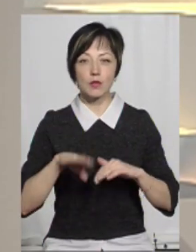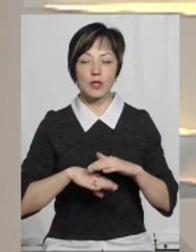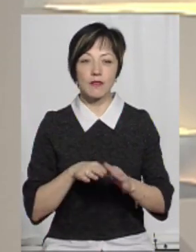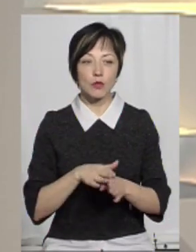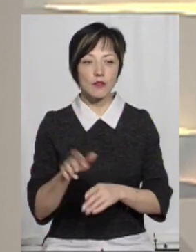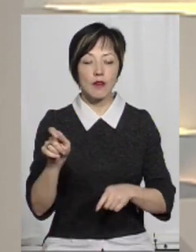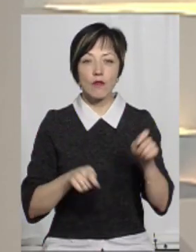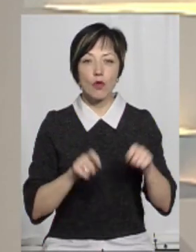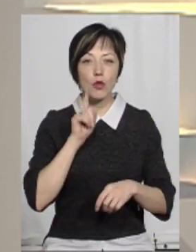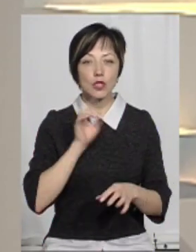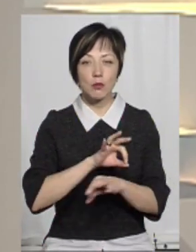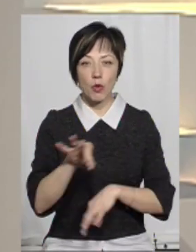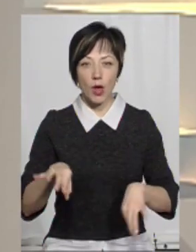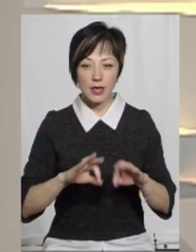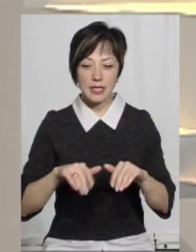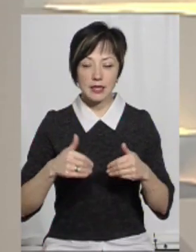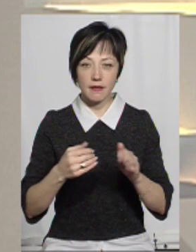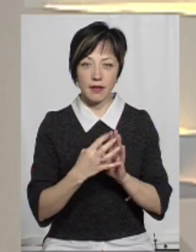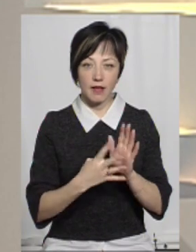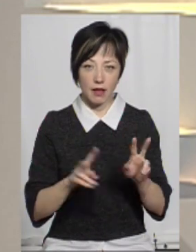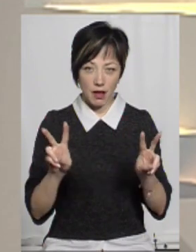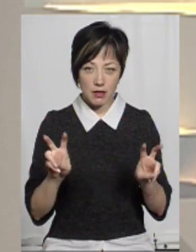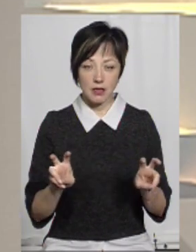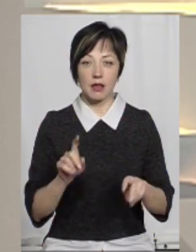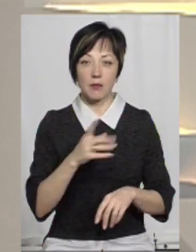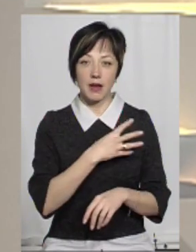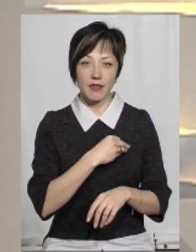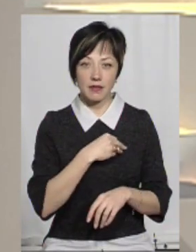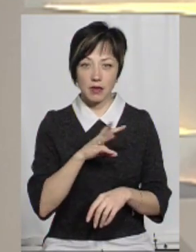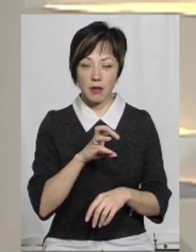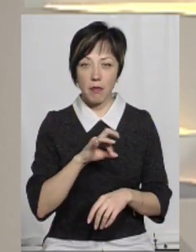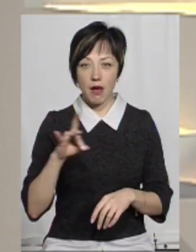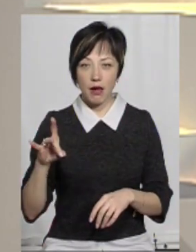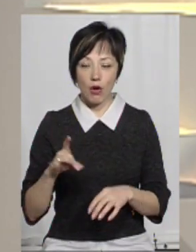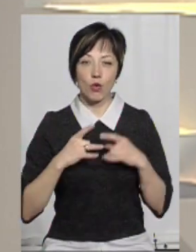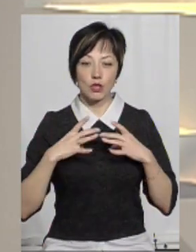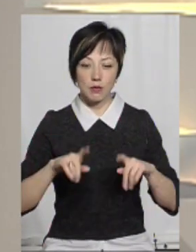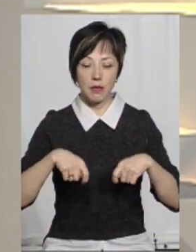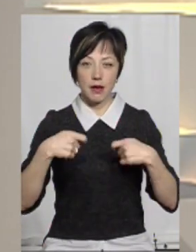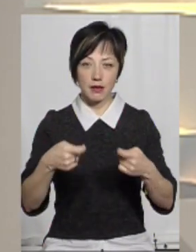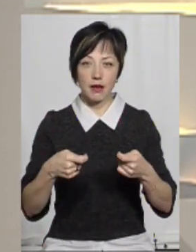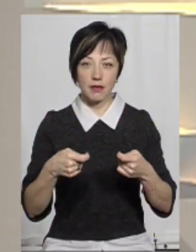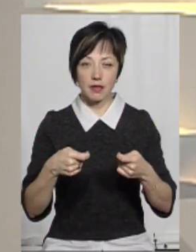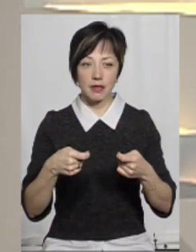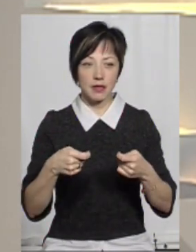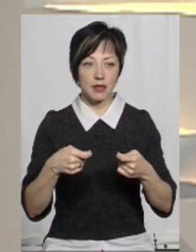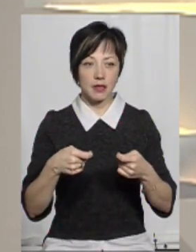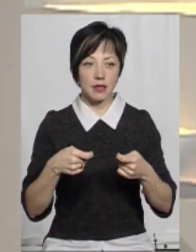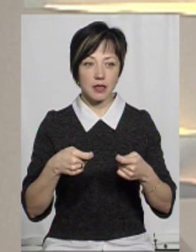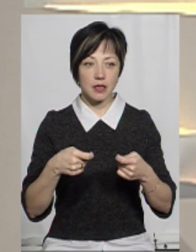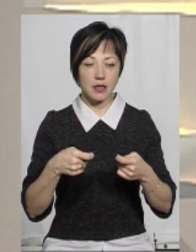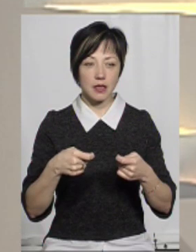відбувся форум молодіжних проєктів, ініціатива 19, там львівський мер урочисто передав атрибути статуту